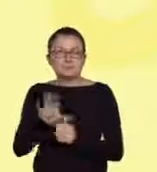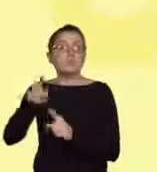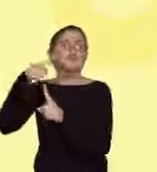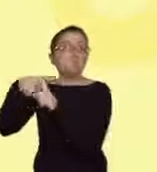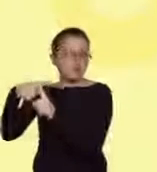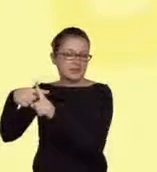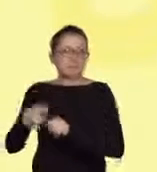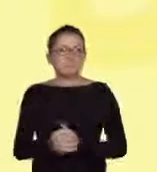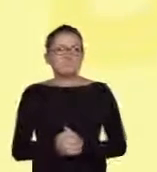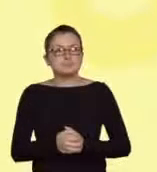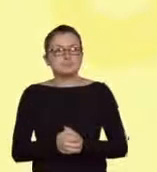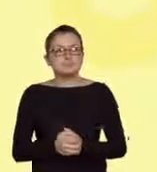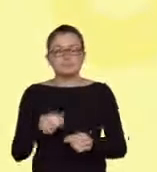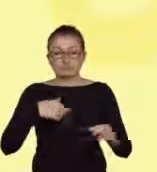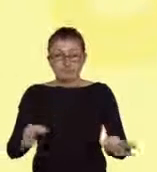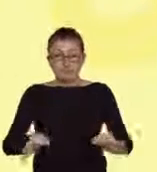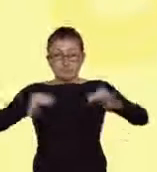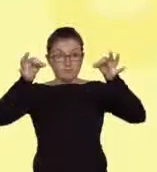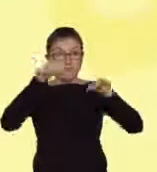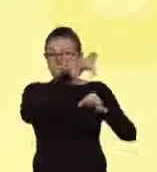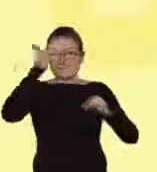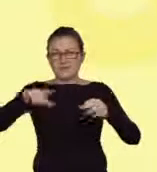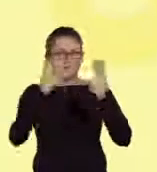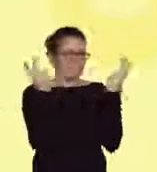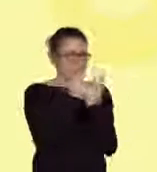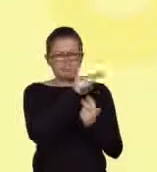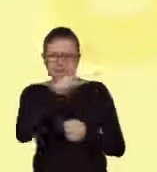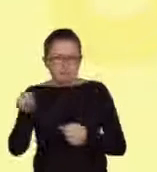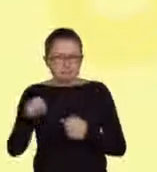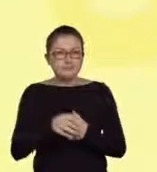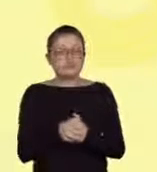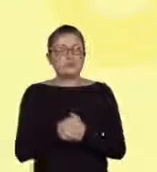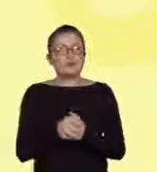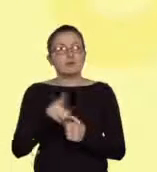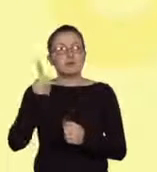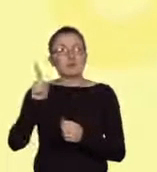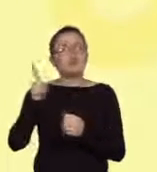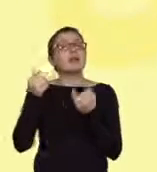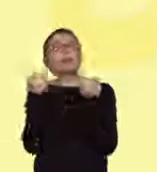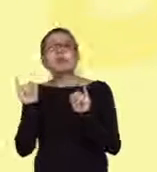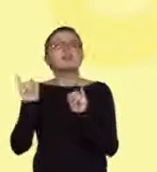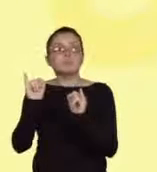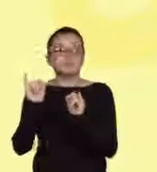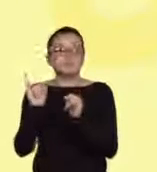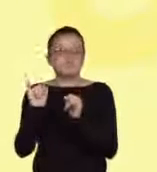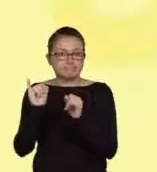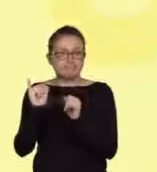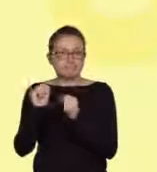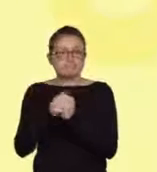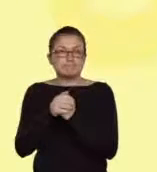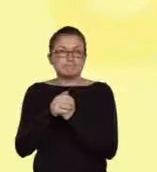mieszaninę reakcyjną dokładnie w taki sam sposób, jak w próbie badawczej, z tym jednym wyjątkiem, że zamiast DNA